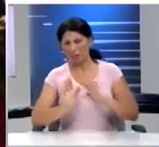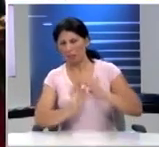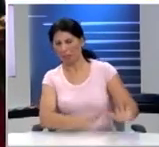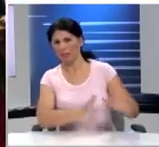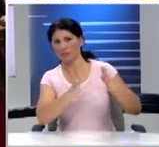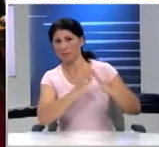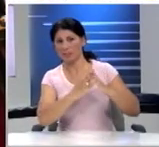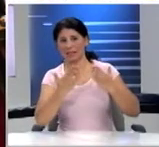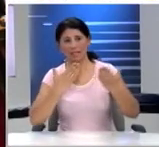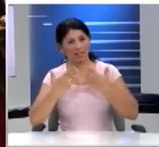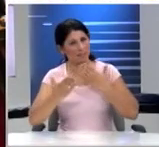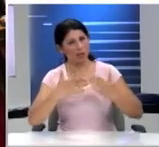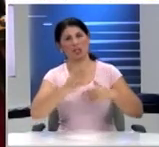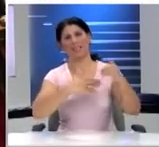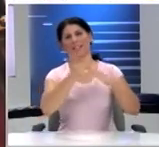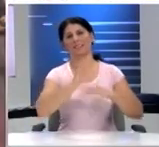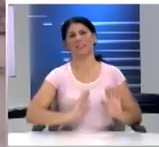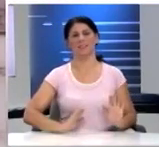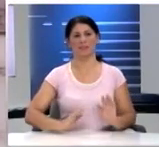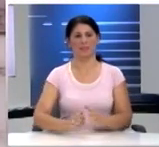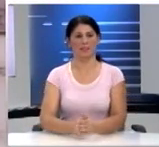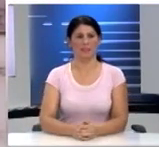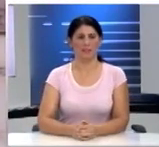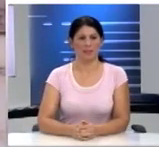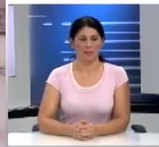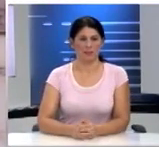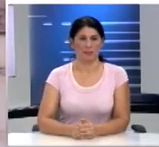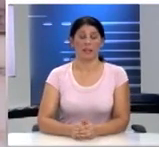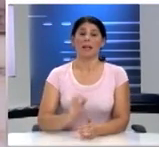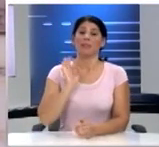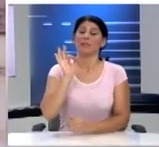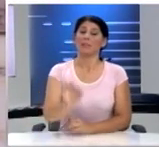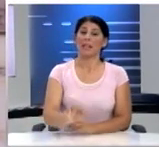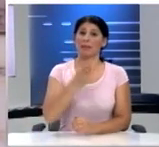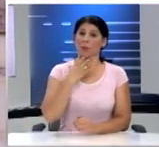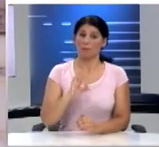να συνεννοηθεί και να τα χτίσει Φτάσαμε λοιπόν